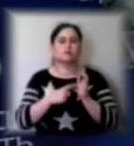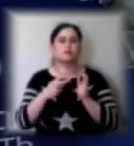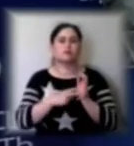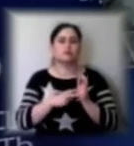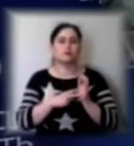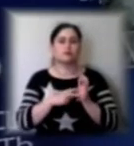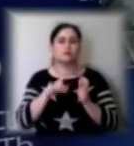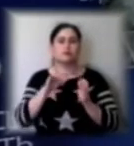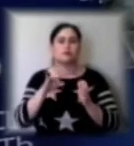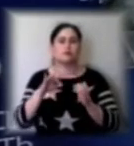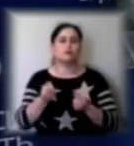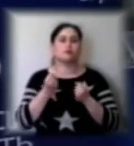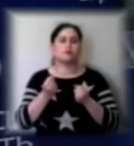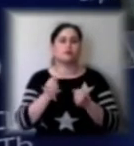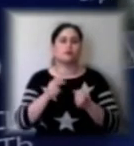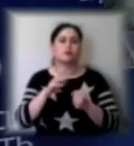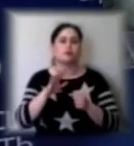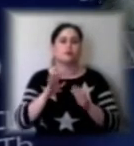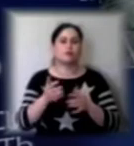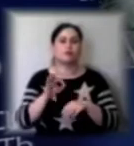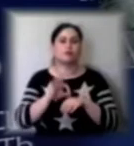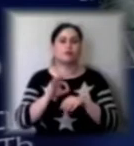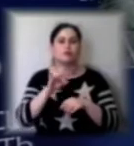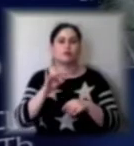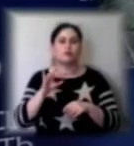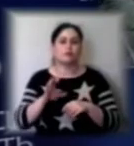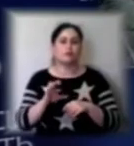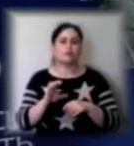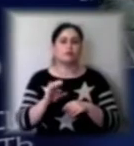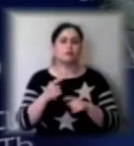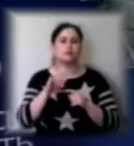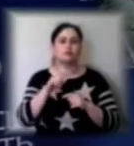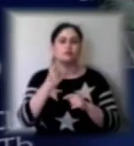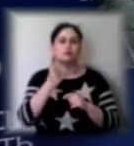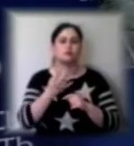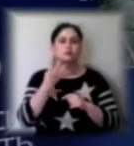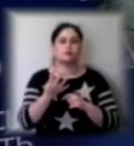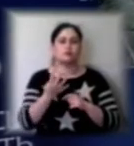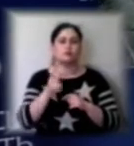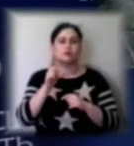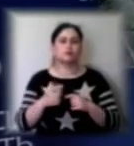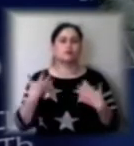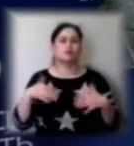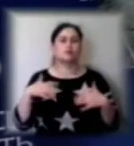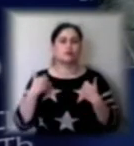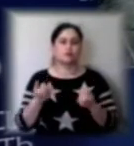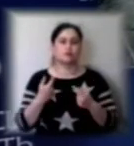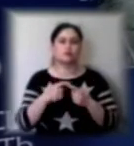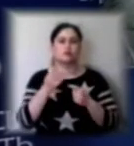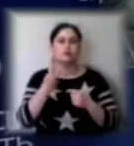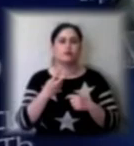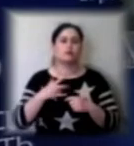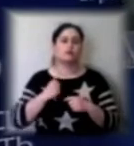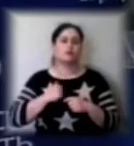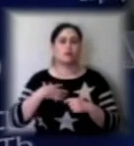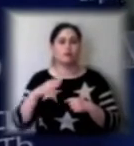підтверджених випадків на коронавірус. З них 104 людини вже одужали. На жаль, двоє померли. І